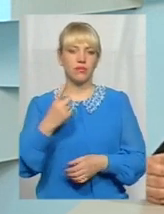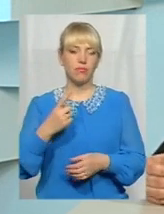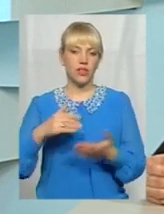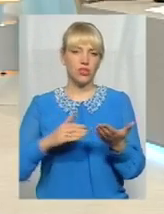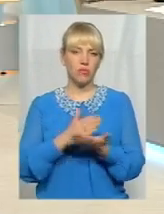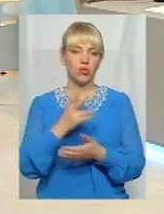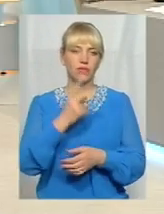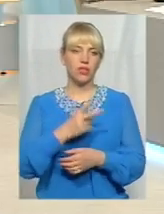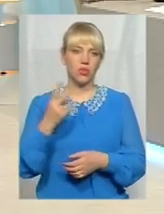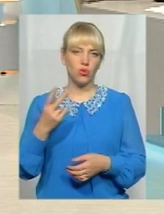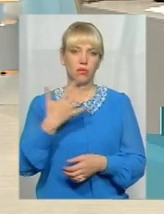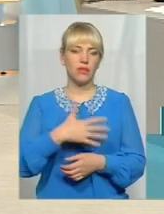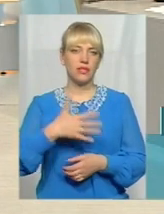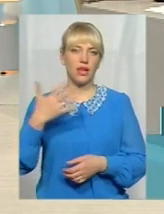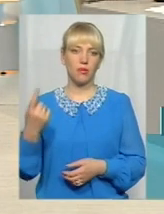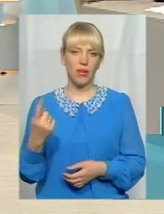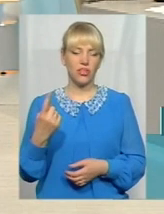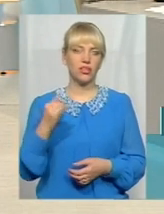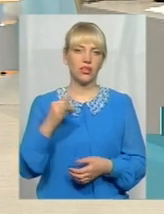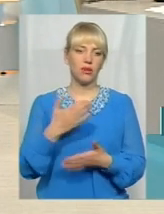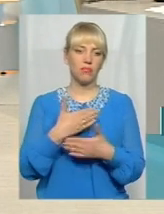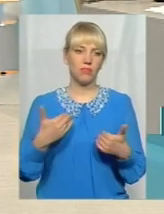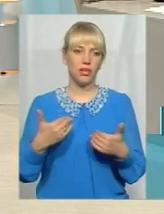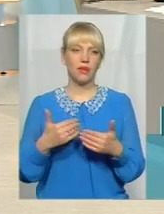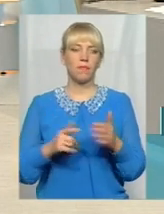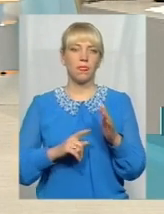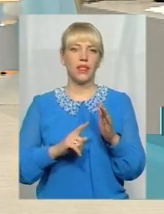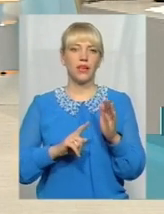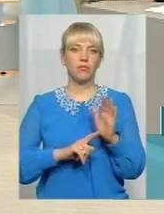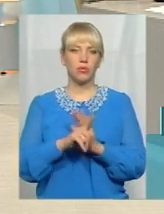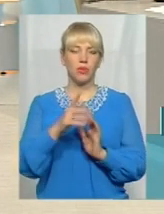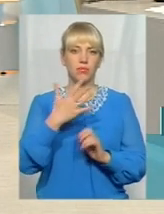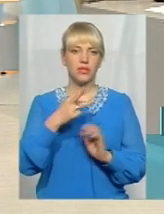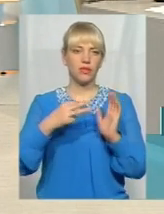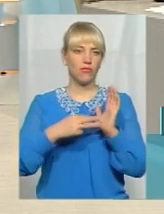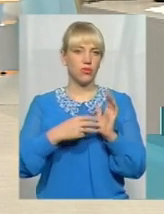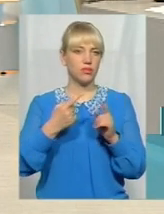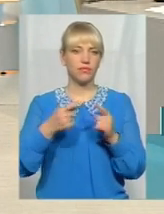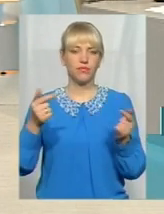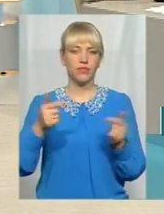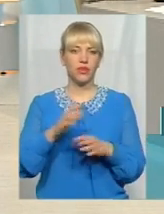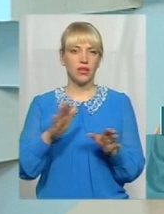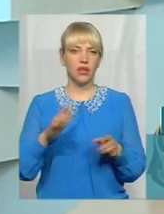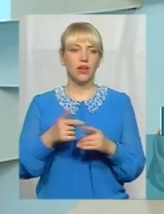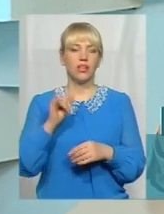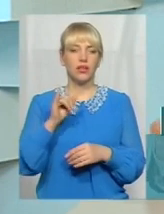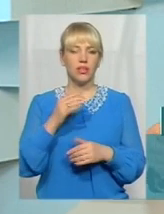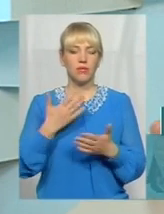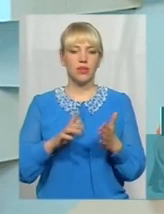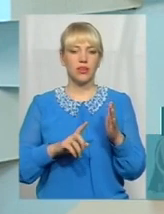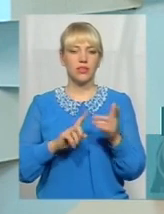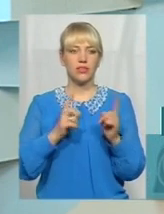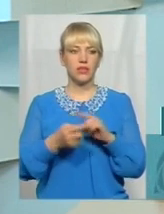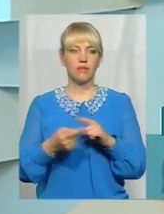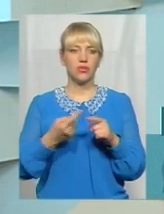22 маршрут, 51 маршрут і ми запускали 58 маршрут, який, на жаль, не прижився. Замість нього пустили 61